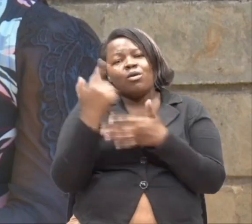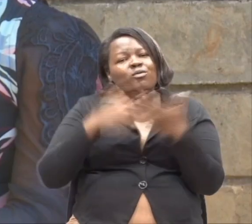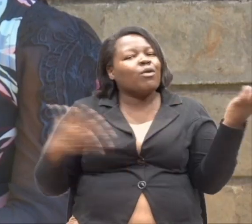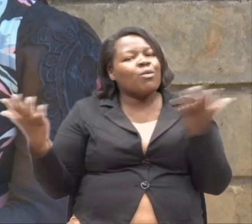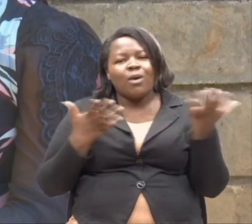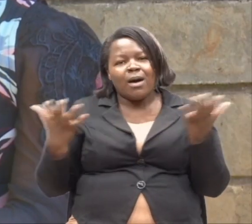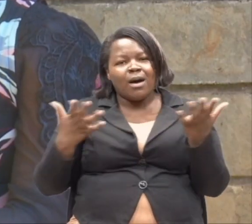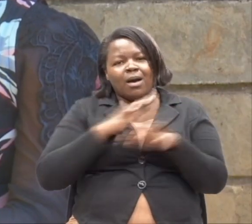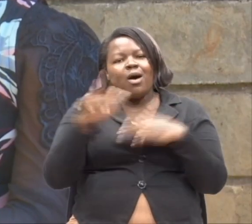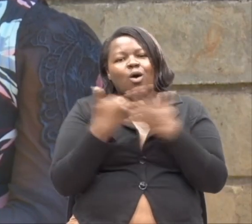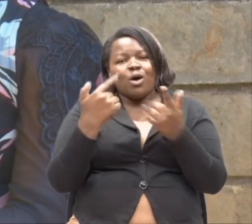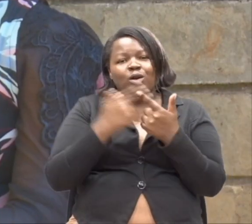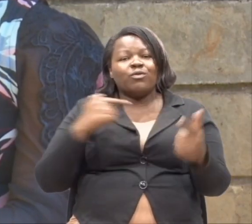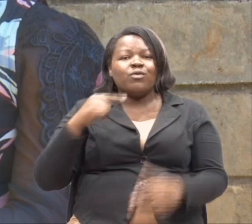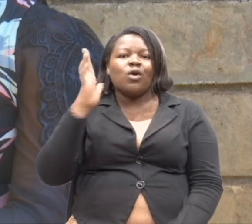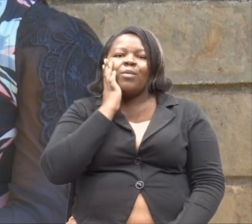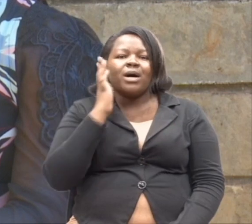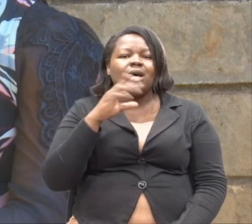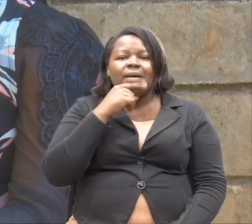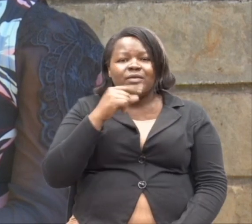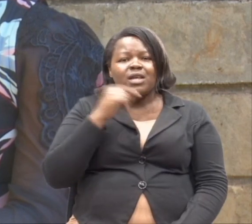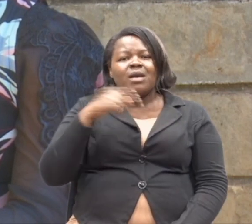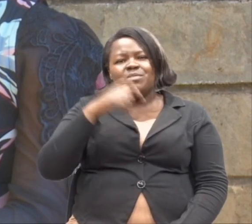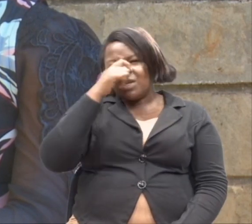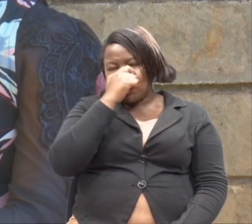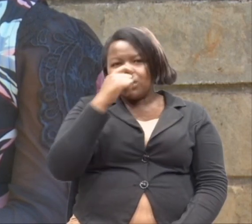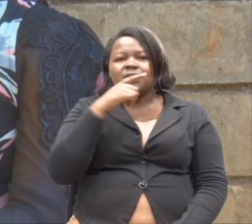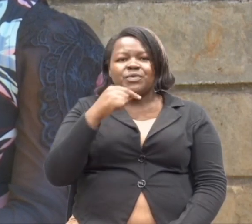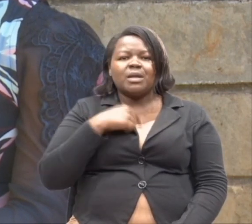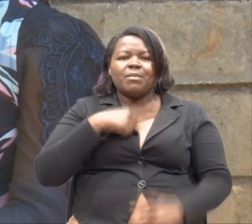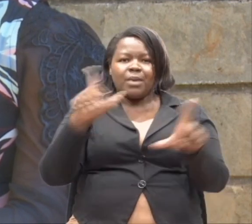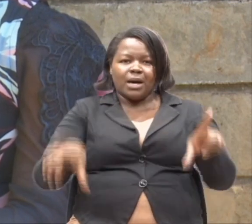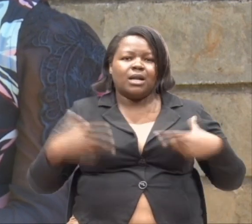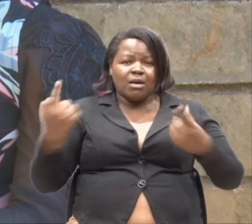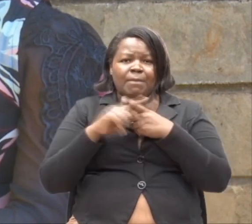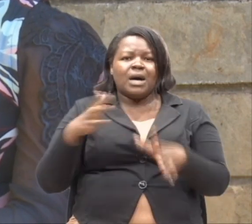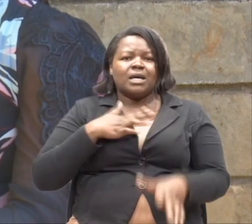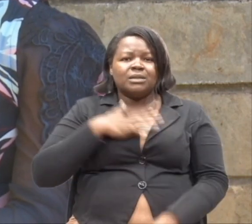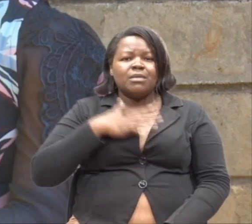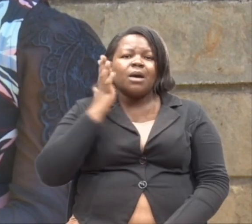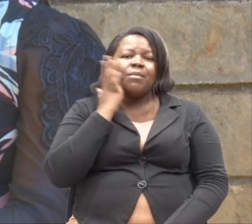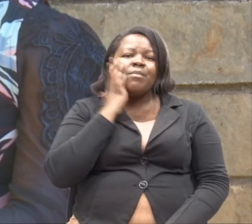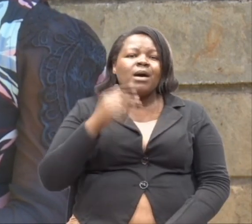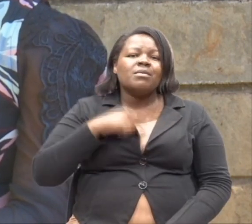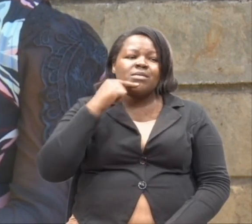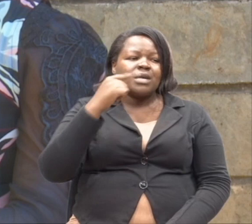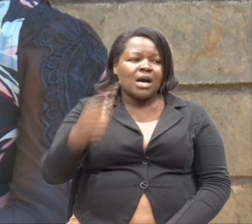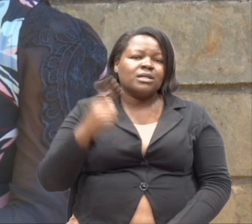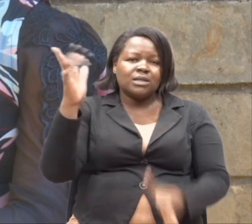wangu. Kwa hivyo na wapatia salute. I wish babangu wakia kuwa uhaira kini ya lilala. Mamangu na muambia, shikamo.